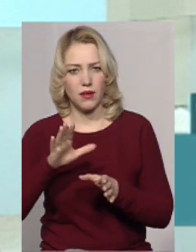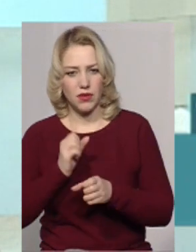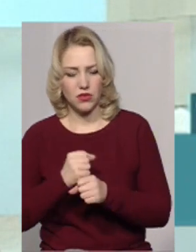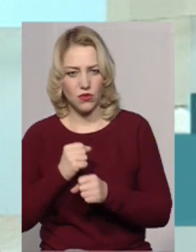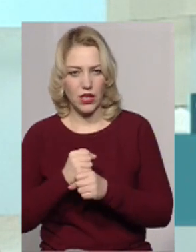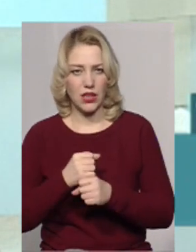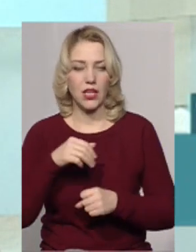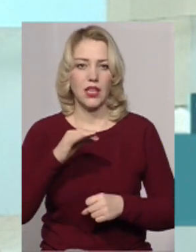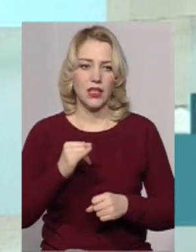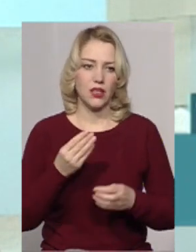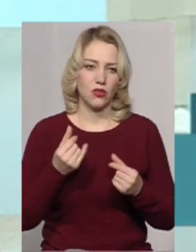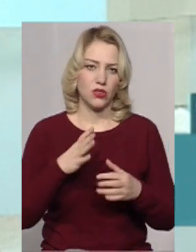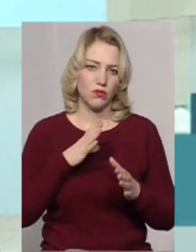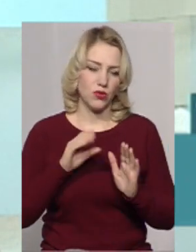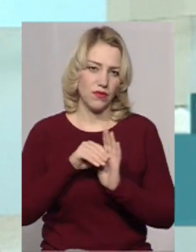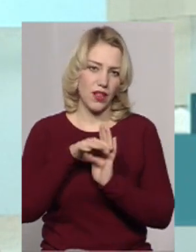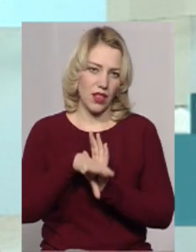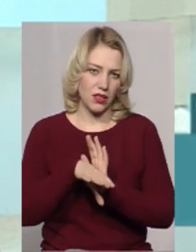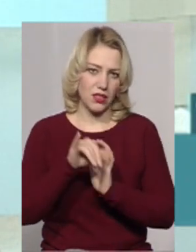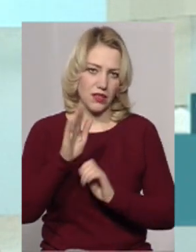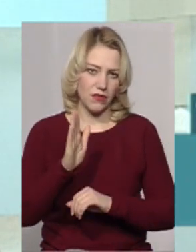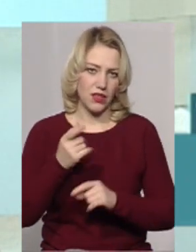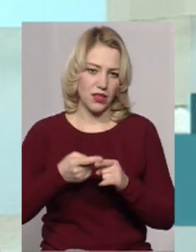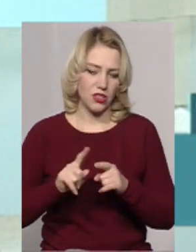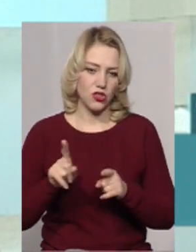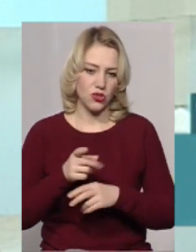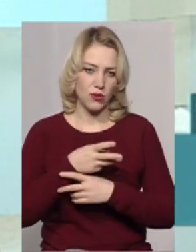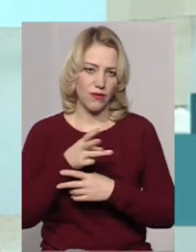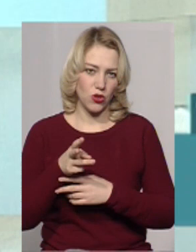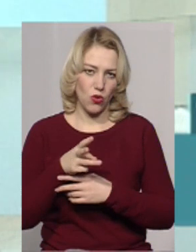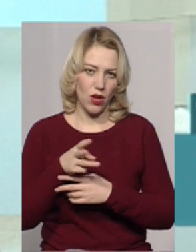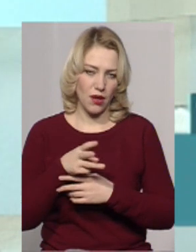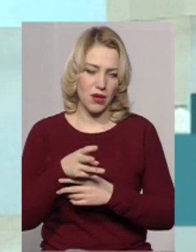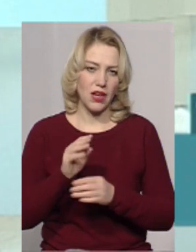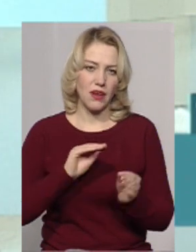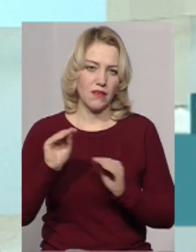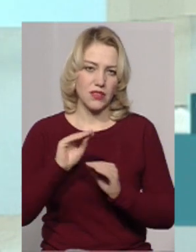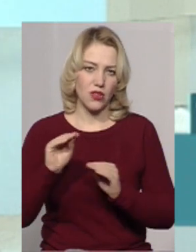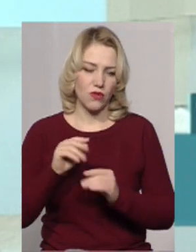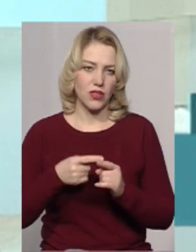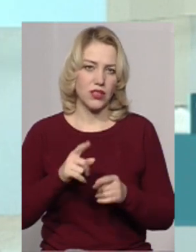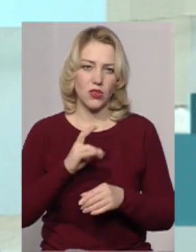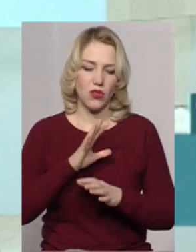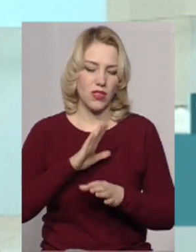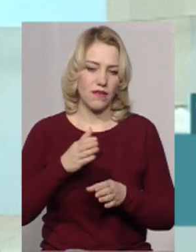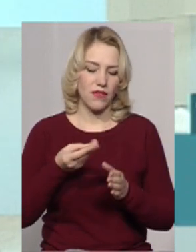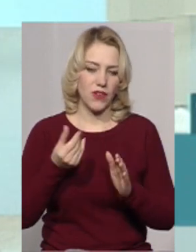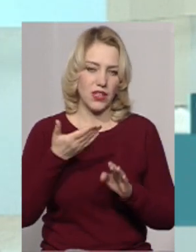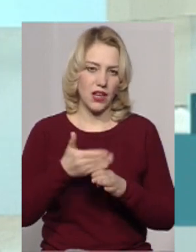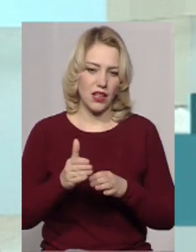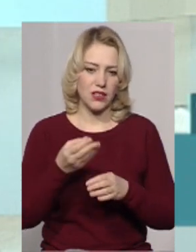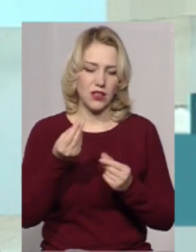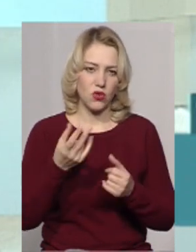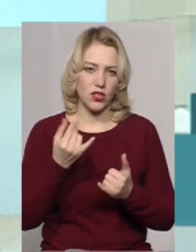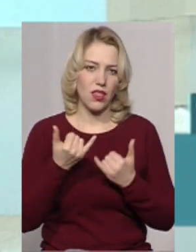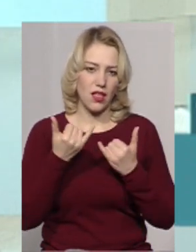Певний час гроші були вкладені в те, щоб відеокамери встановити, проте не виділялися кошти на їхнє